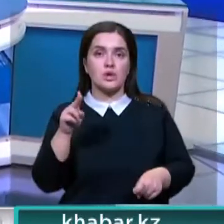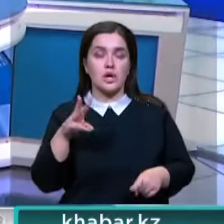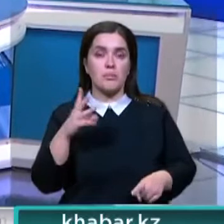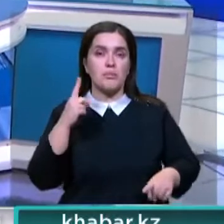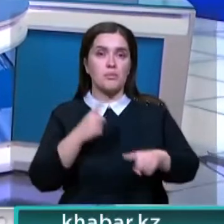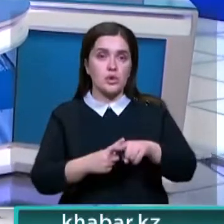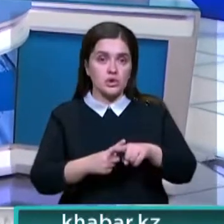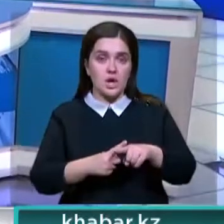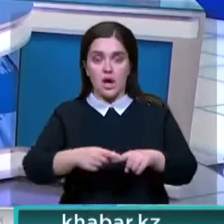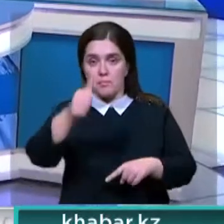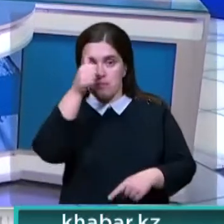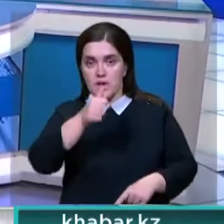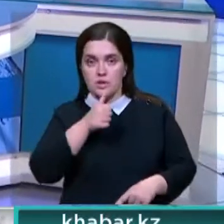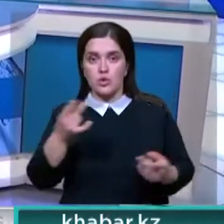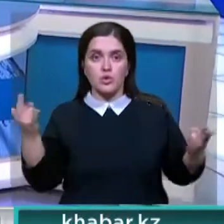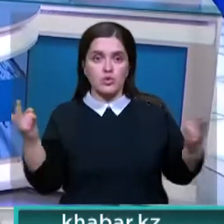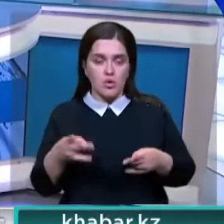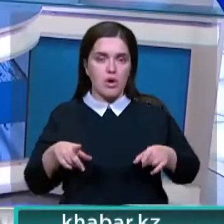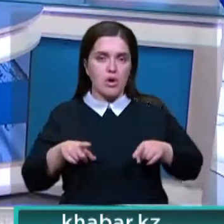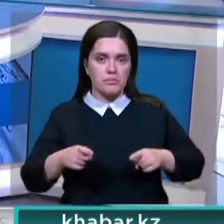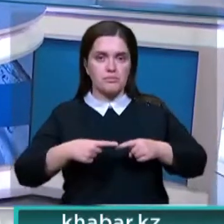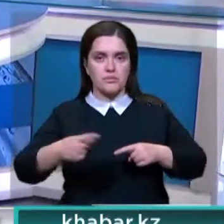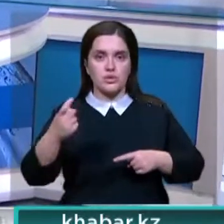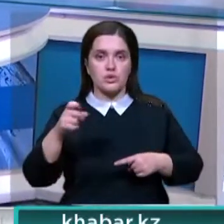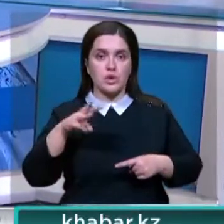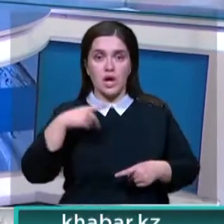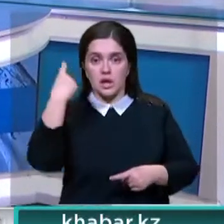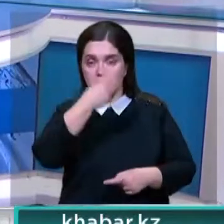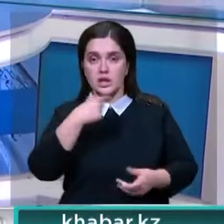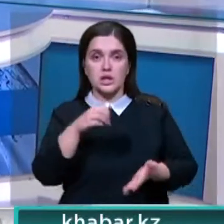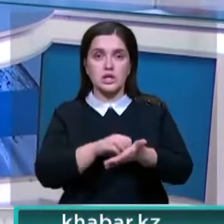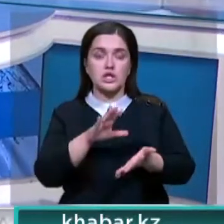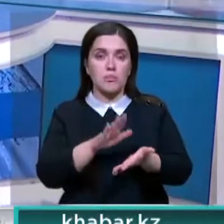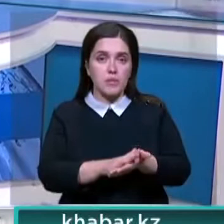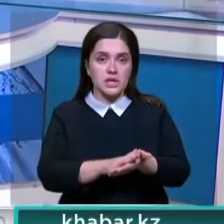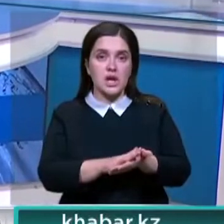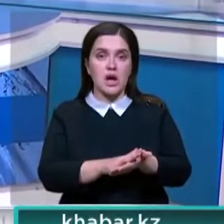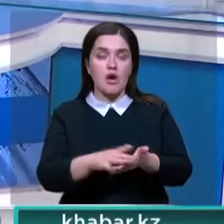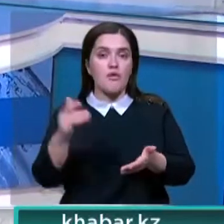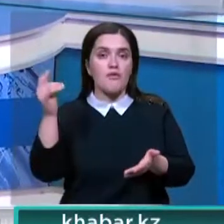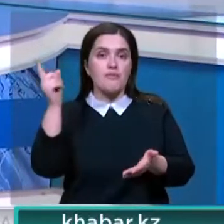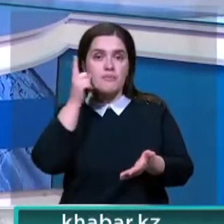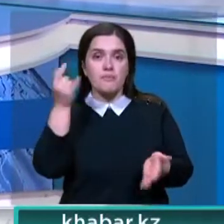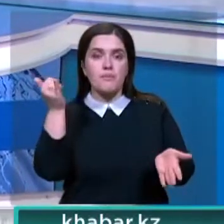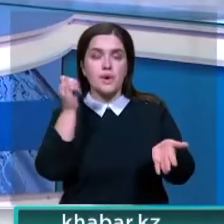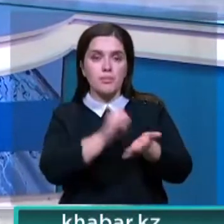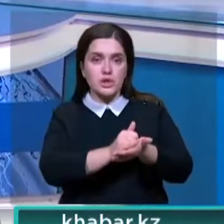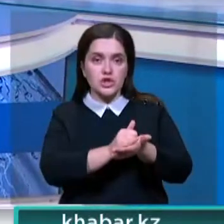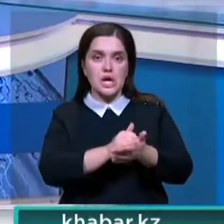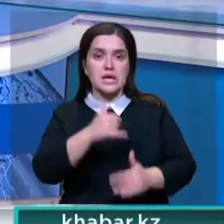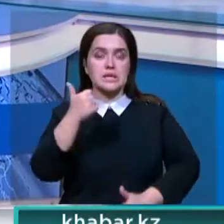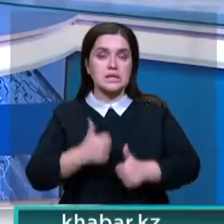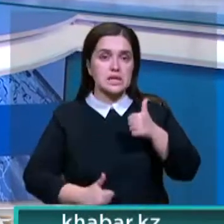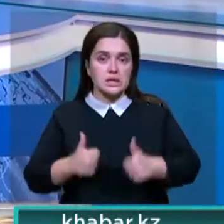плюс». В месячный срок им необходимо преодолеть именно эту дистанцию и личные показатели зафиксировать в мобильном